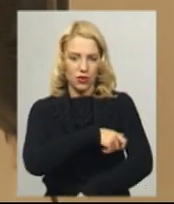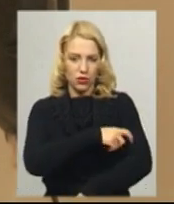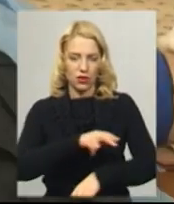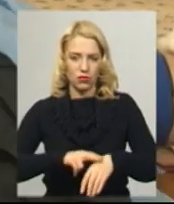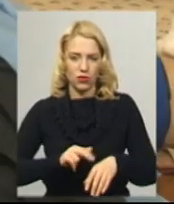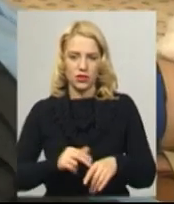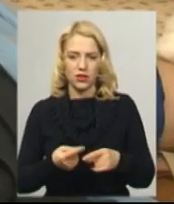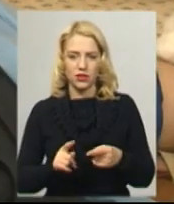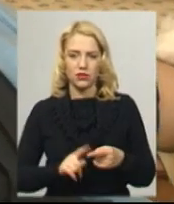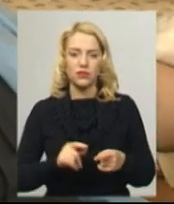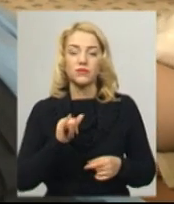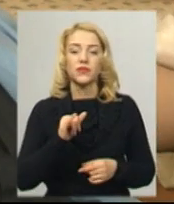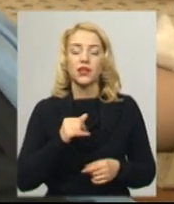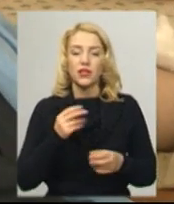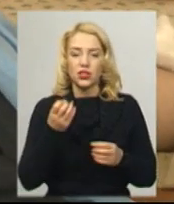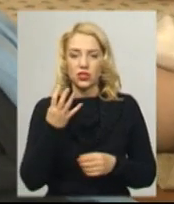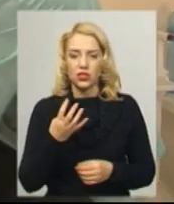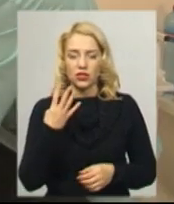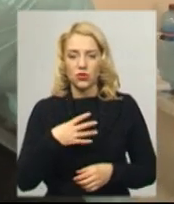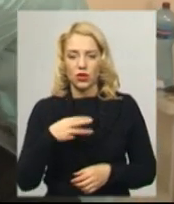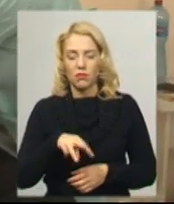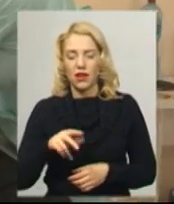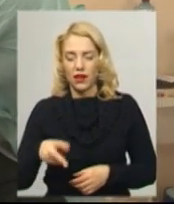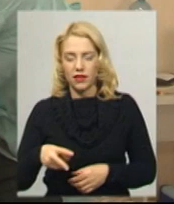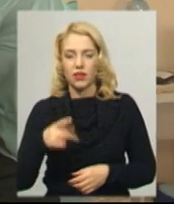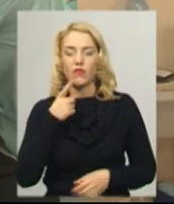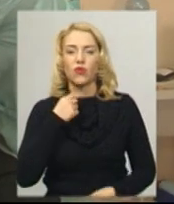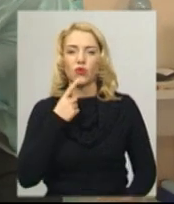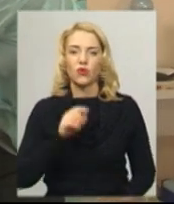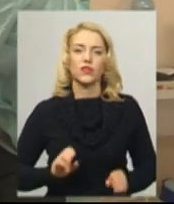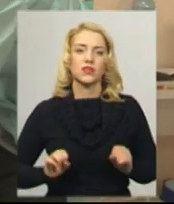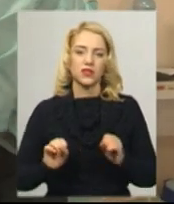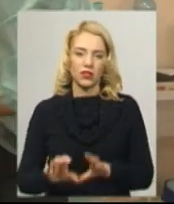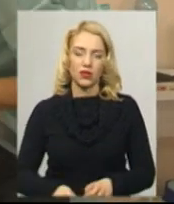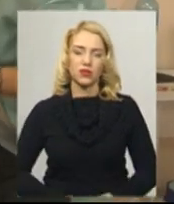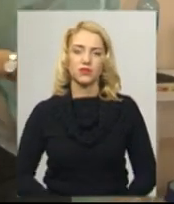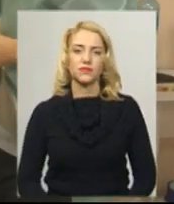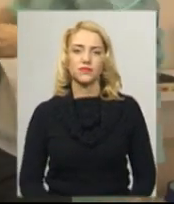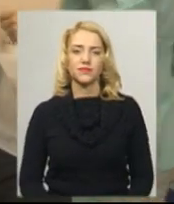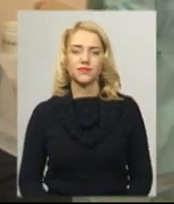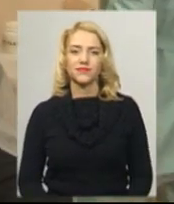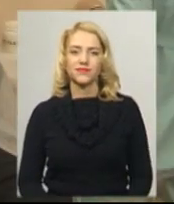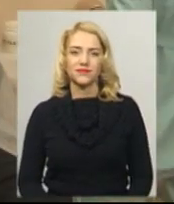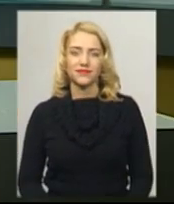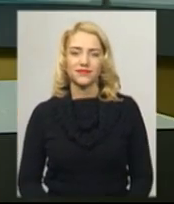яких здав щонайменше 440 мл крові. Світлана Поробок, Віктор Кривий, новини на Суспільному, Хмельницький.